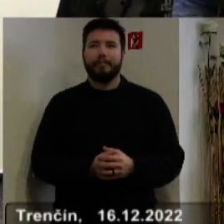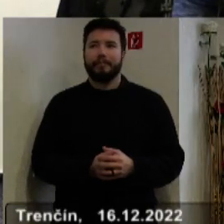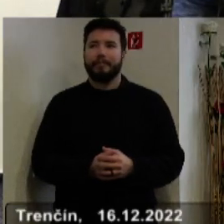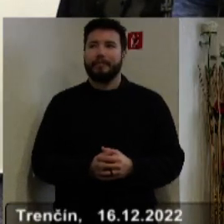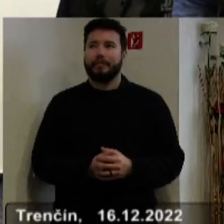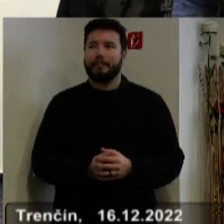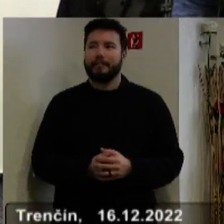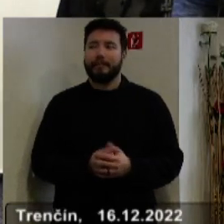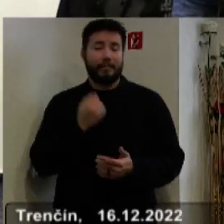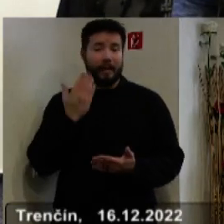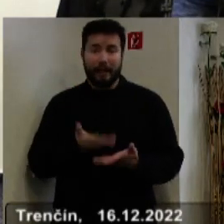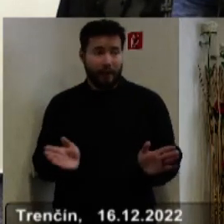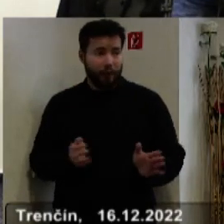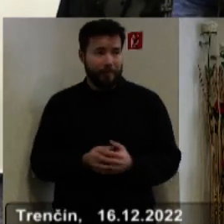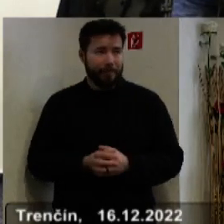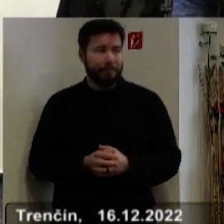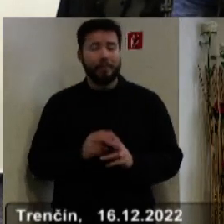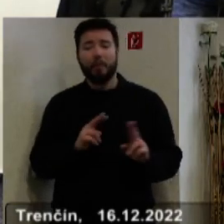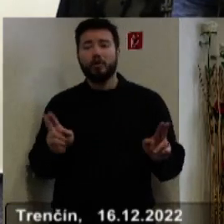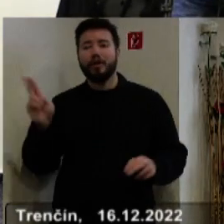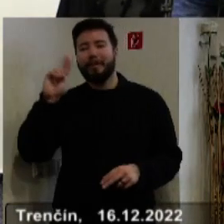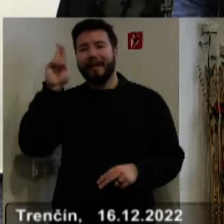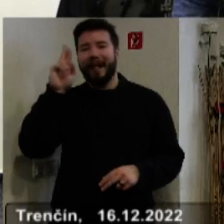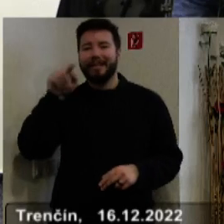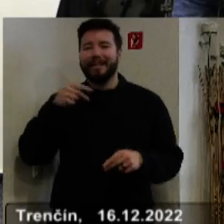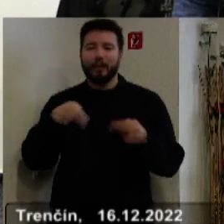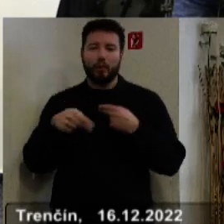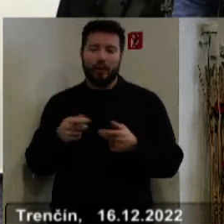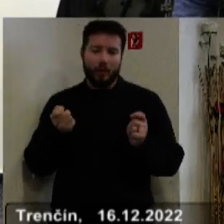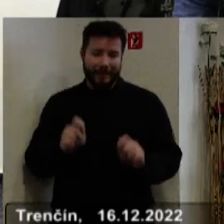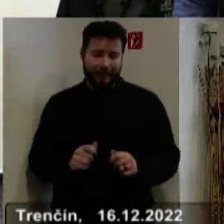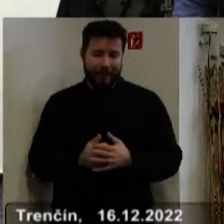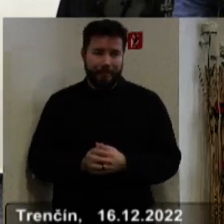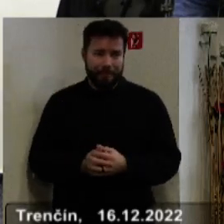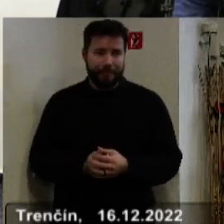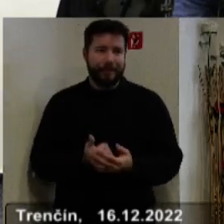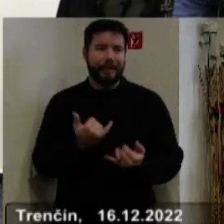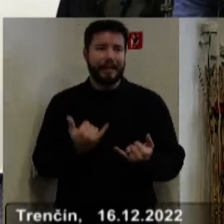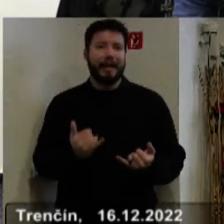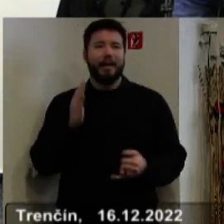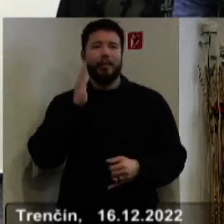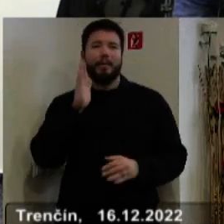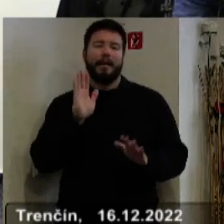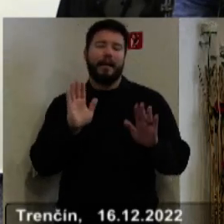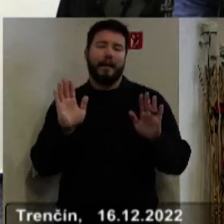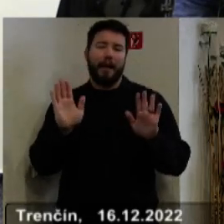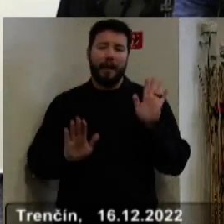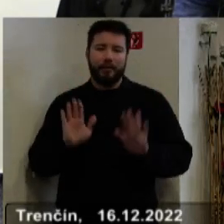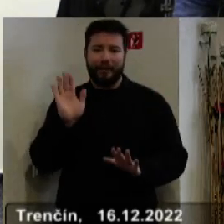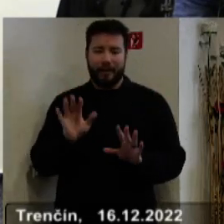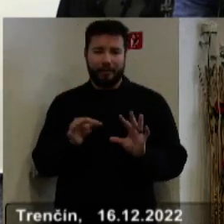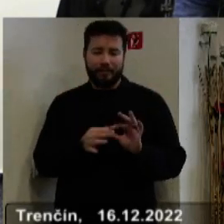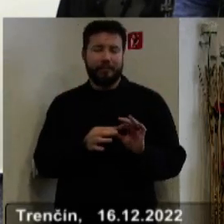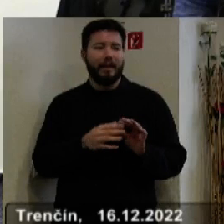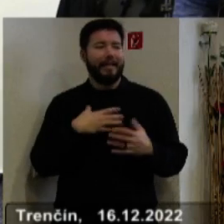Ak nikto uzatvorá možnosť hlasiť sa do diskusie, a budeme hlasovať o návrhu tohto všeobecne záväzného